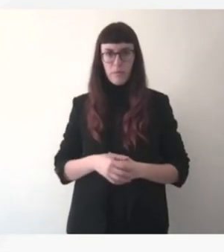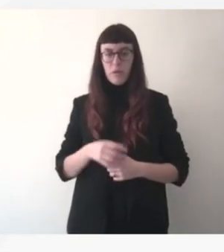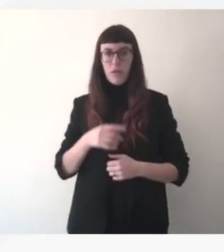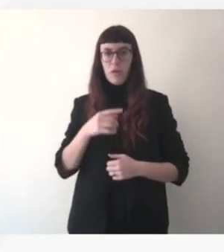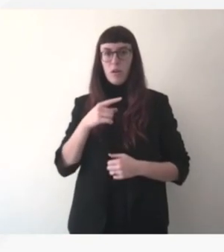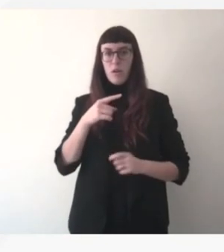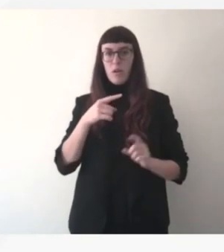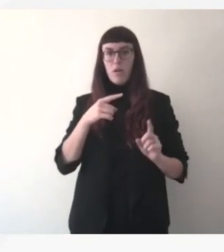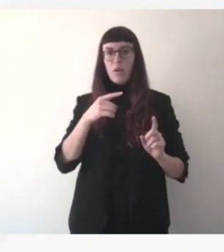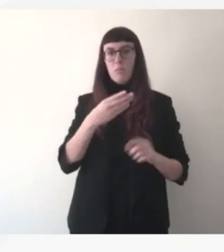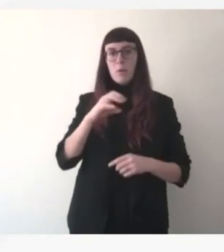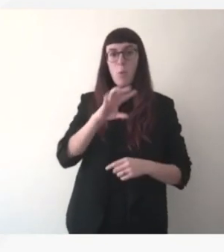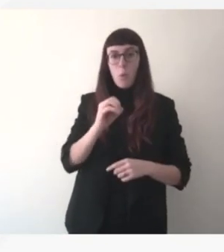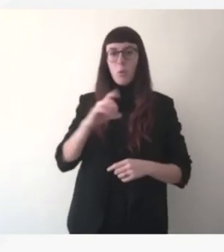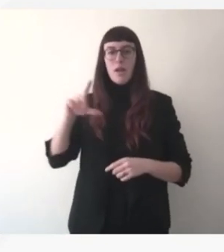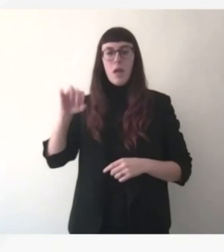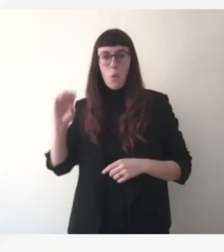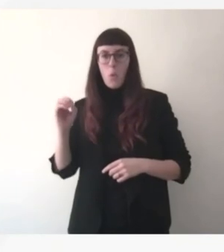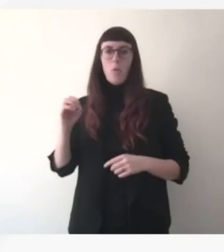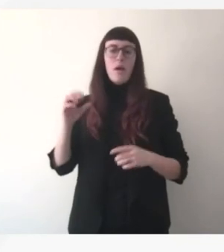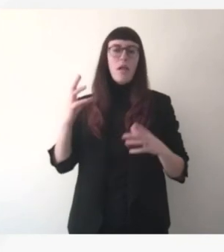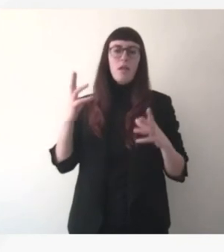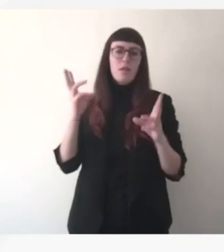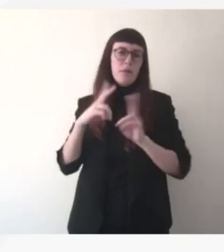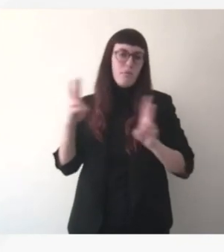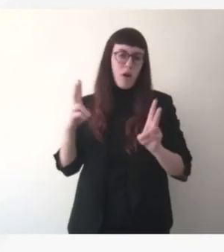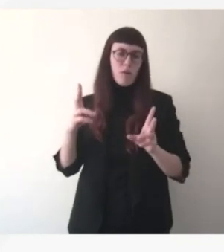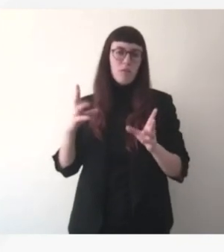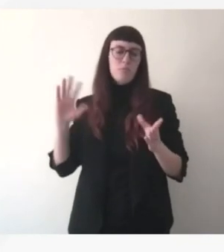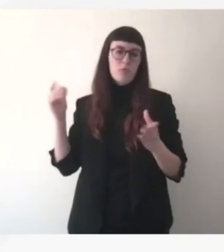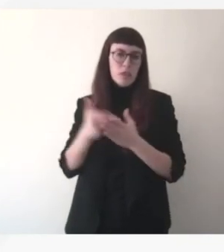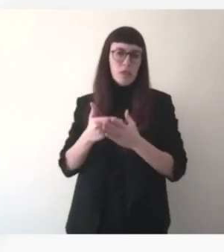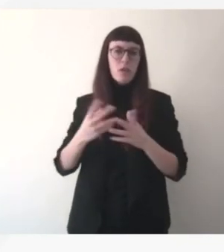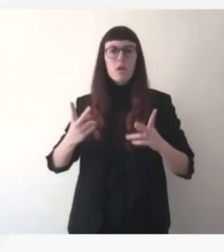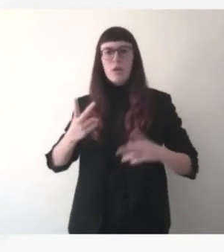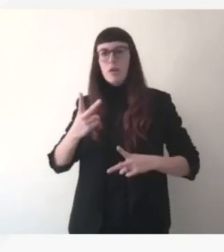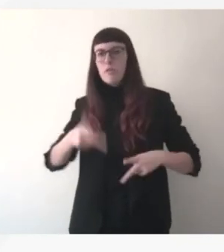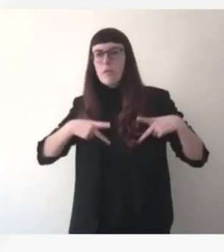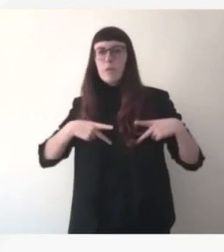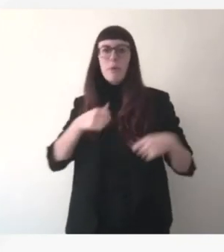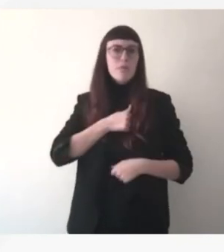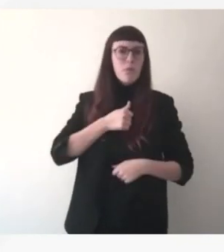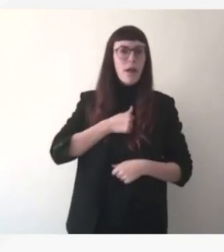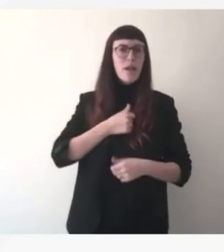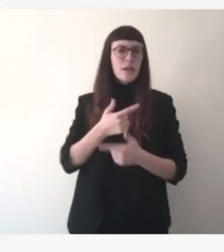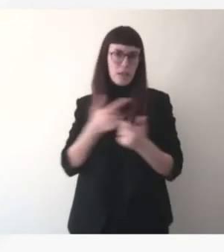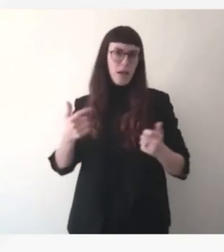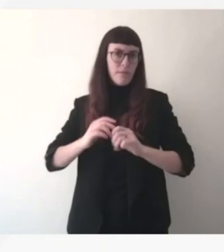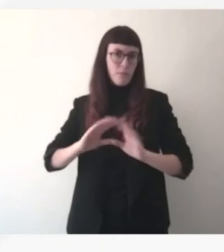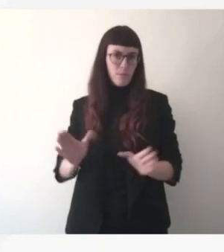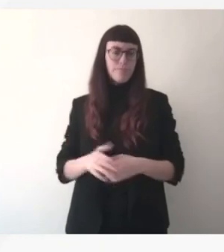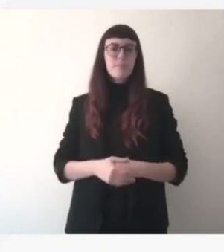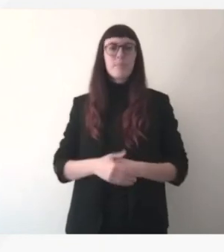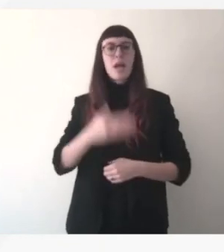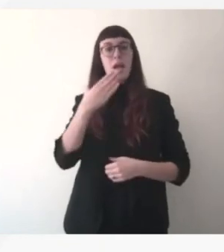aujourd'hui existantes bien merci merci beaucoup très bonne journée